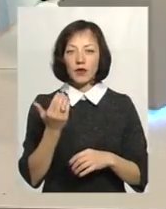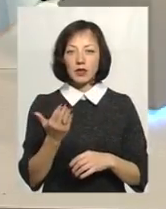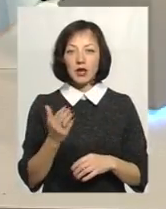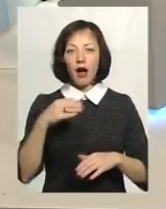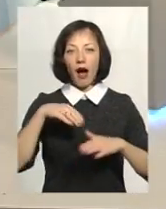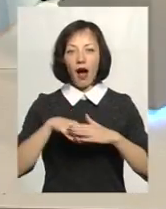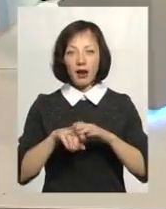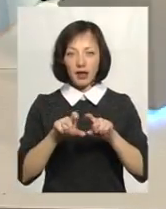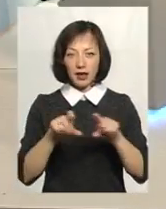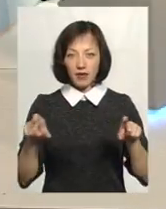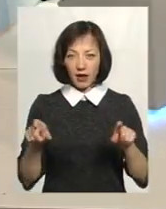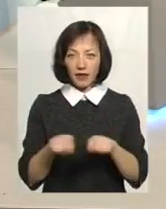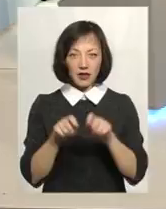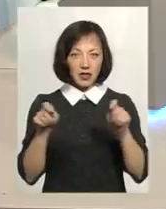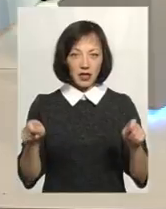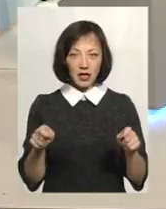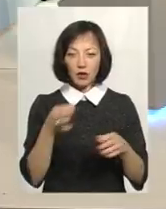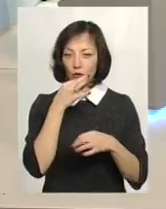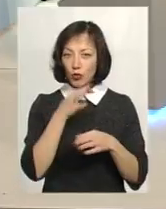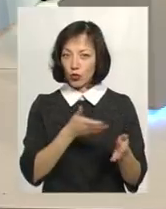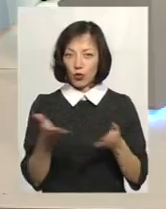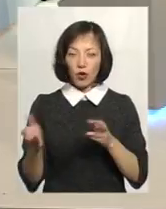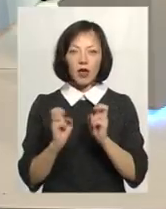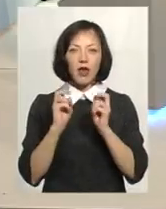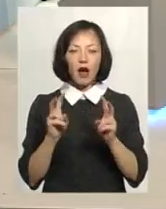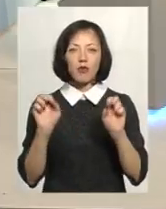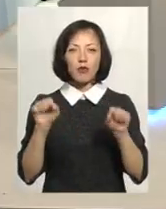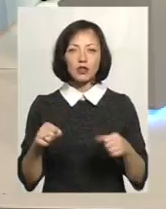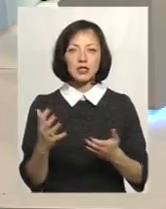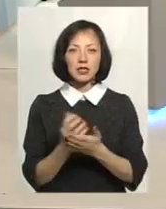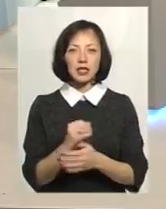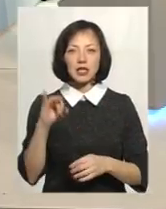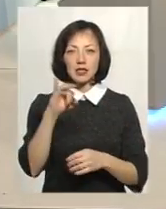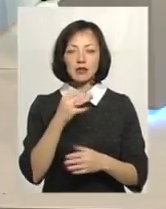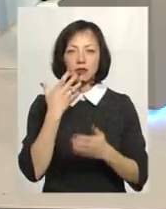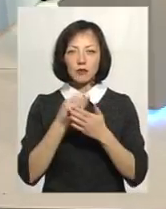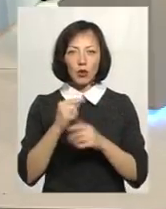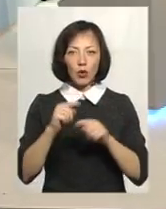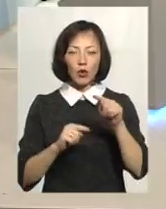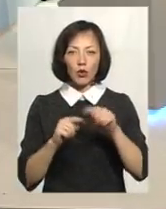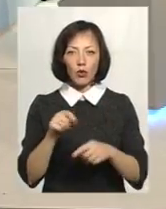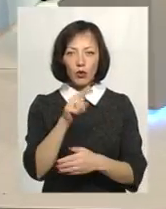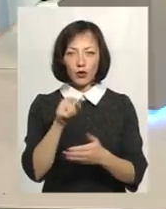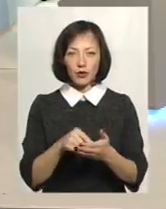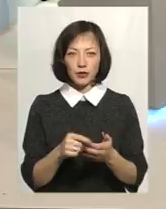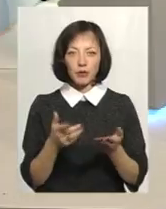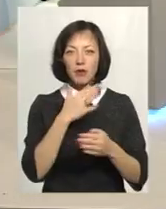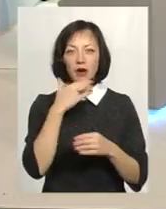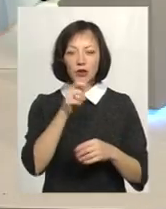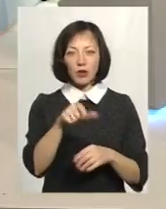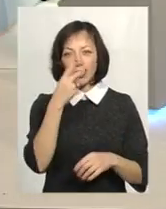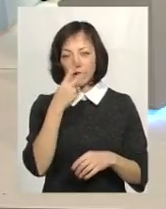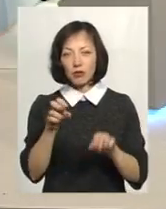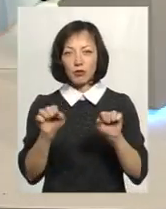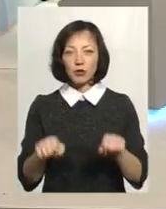архів відкритий для будь-кого? Як взагалі можна знайти історію свого роду? От зараз нас дивиться багато подолян.